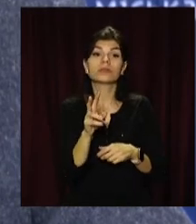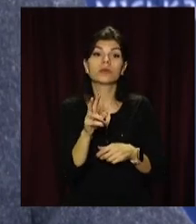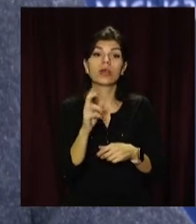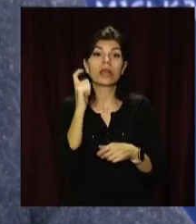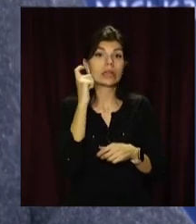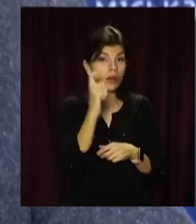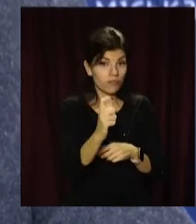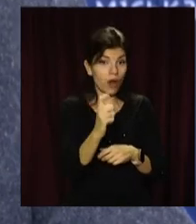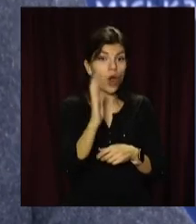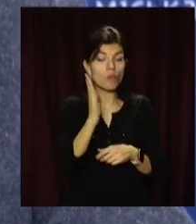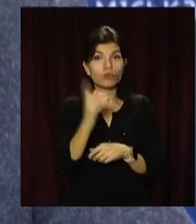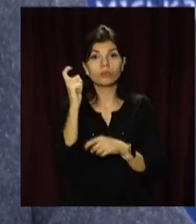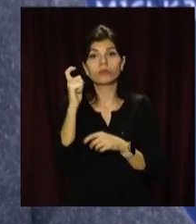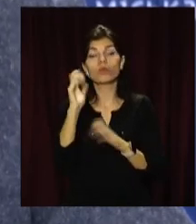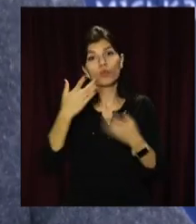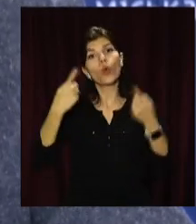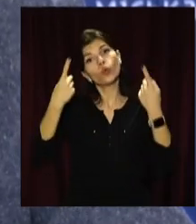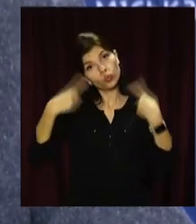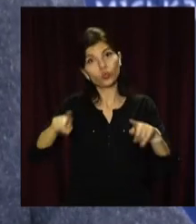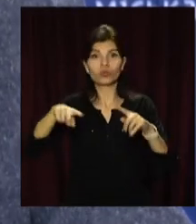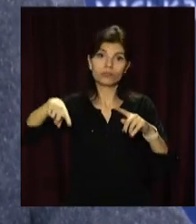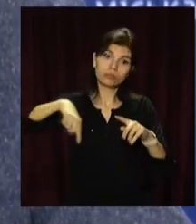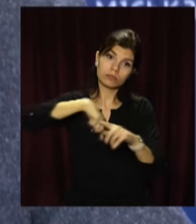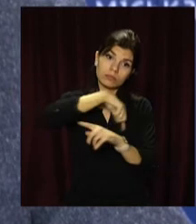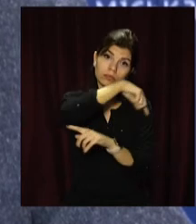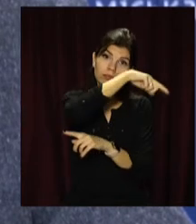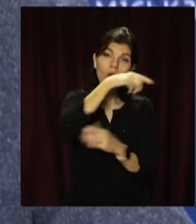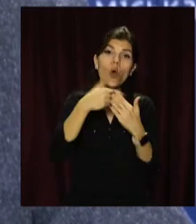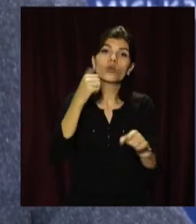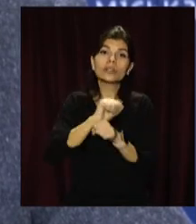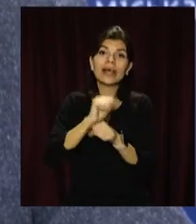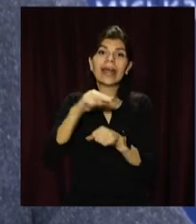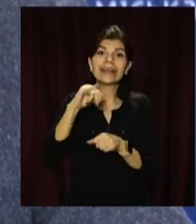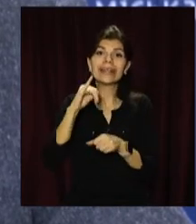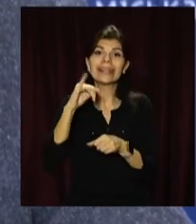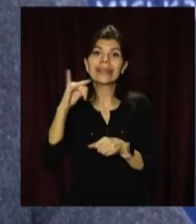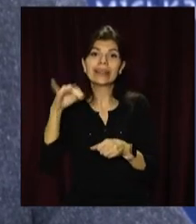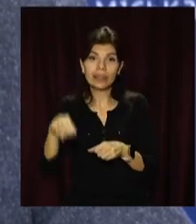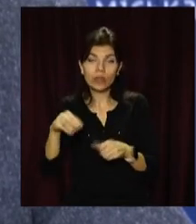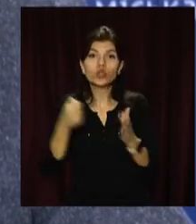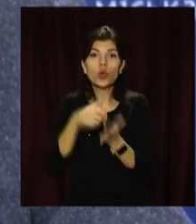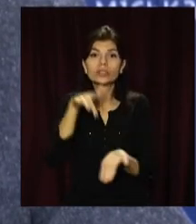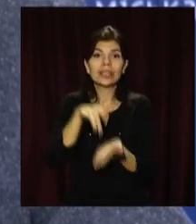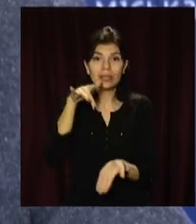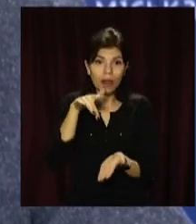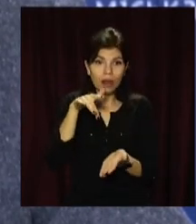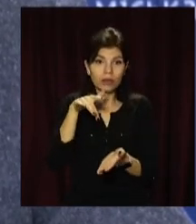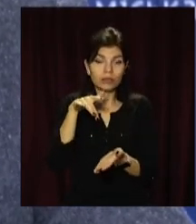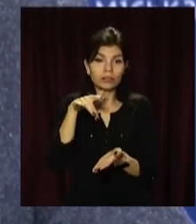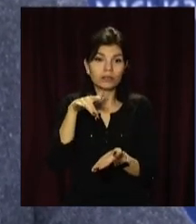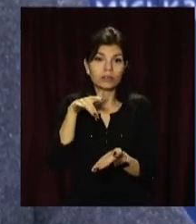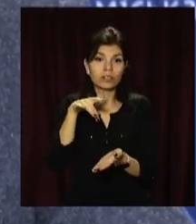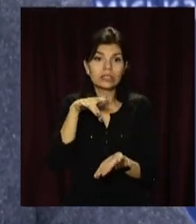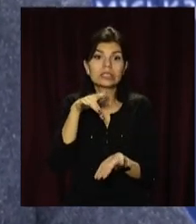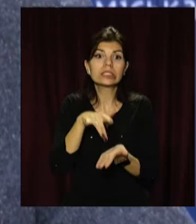от остановки Деїд до центрального универмага.